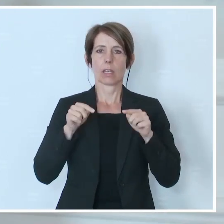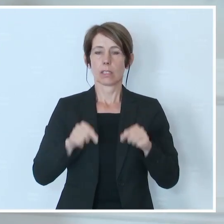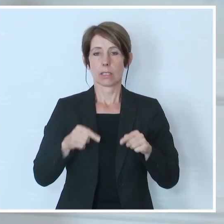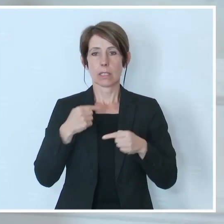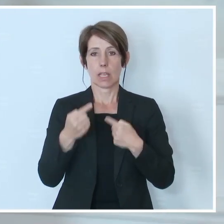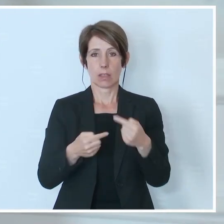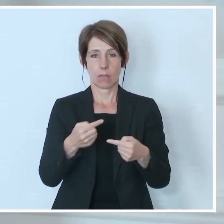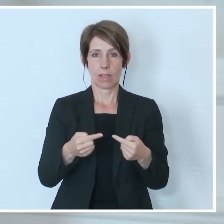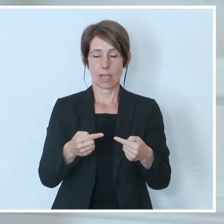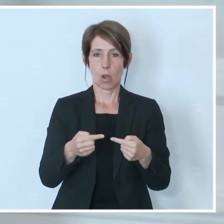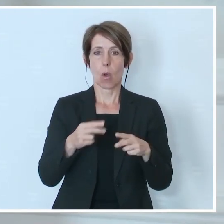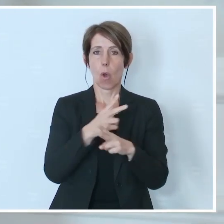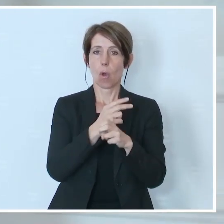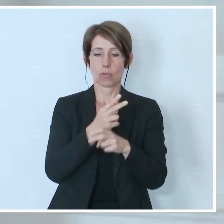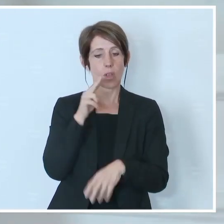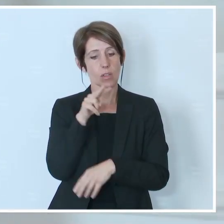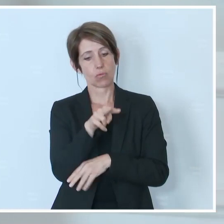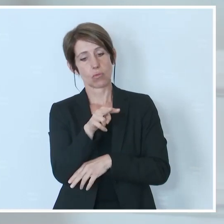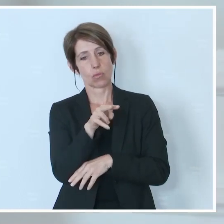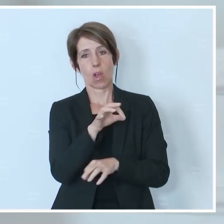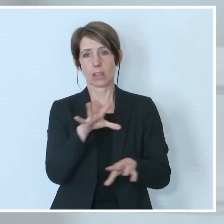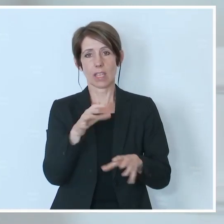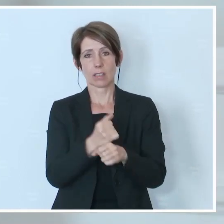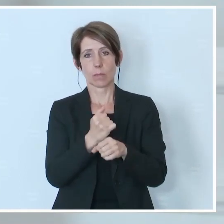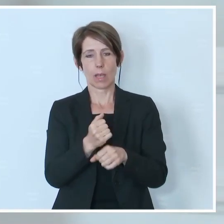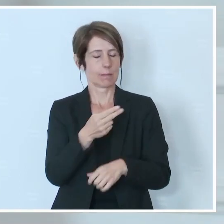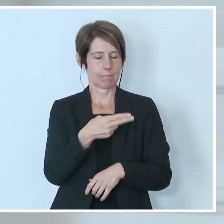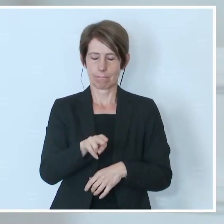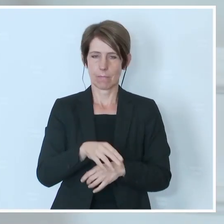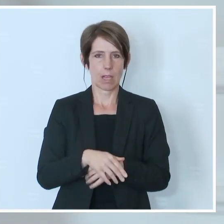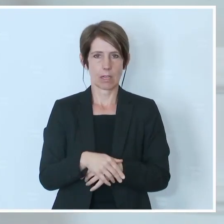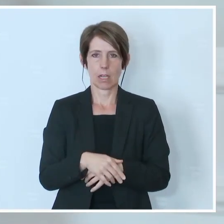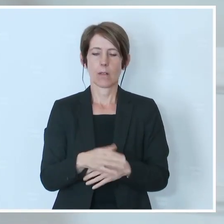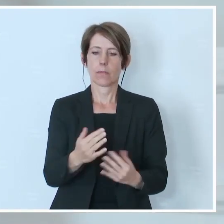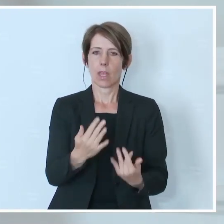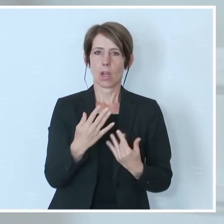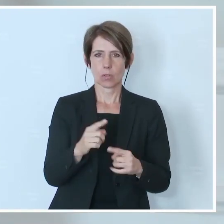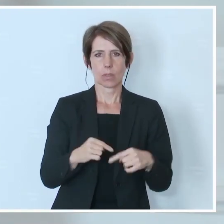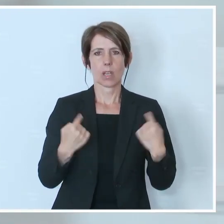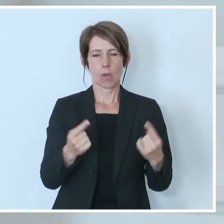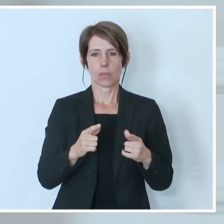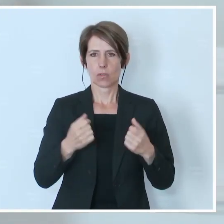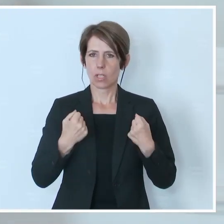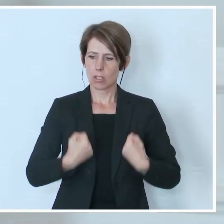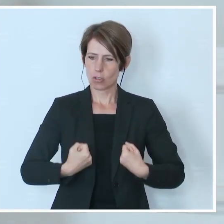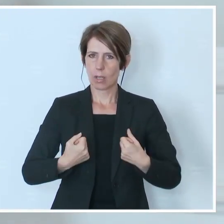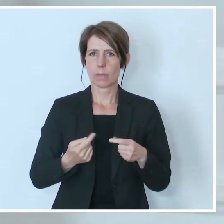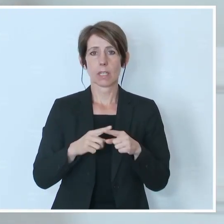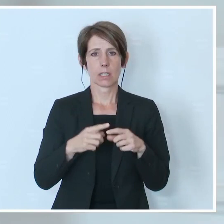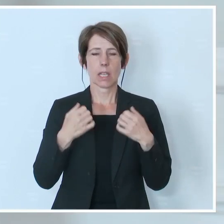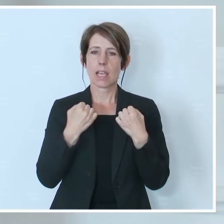wo Österreich nicht tatenlos zuschauen kann, weil das hat auch Auswirkungen auf unsere Stabilität, auf unseren Wohlstand, auf unsere Sicherheit,